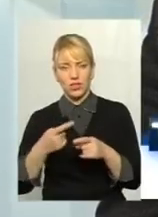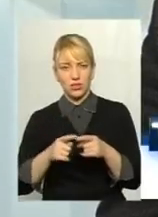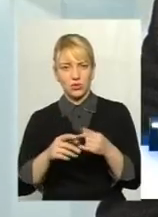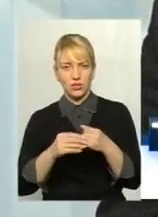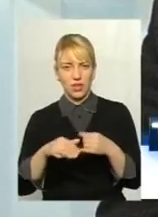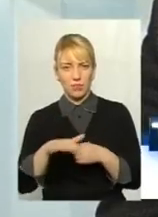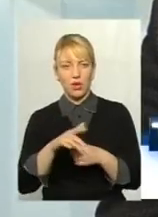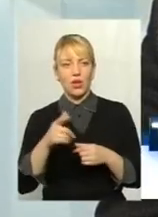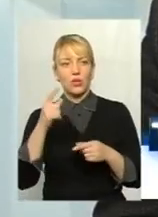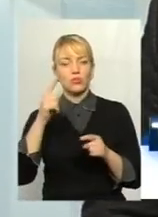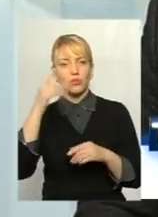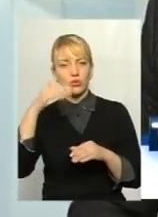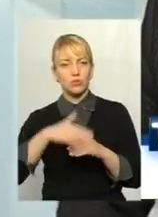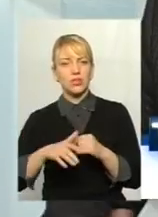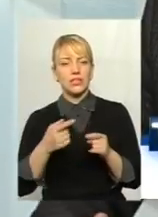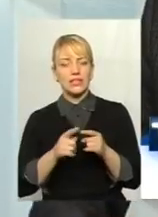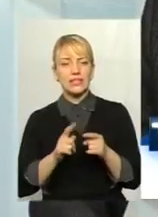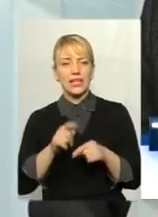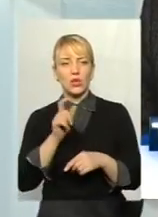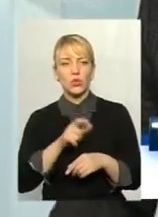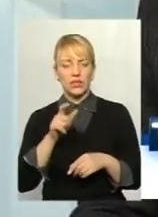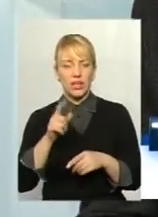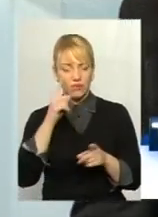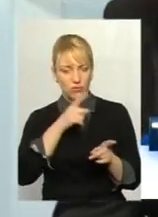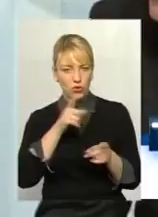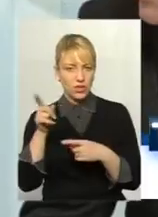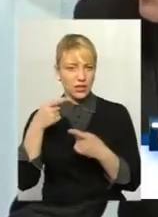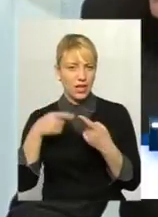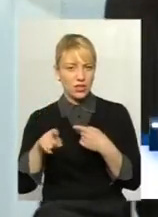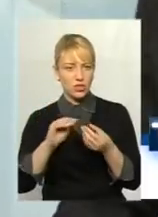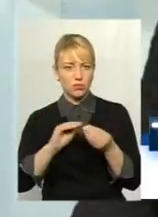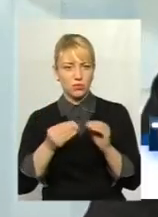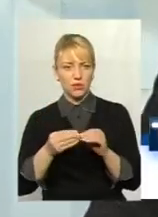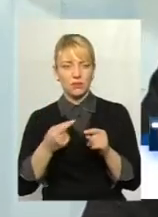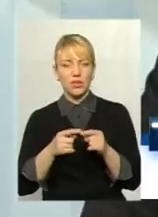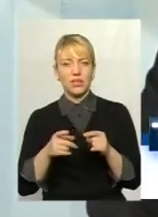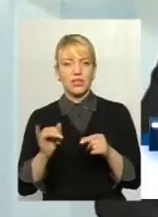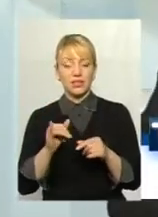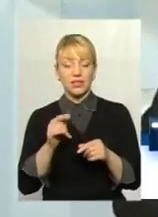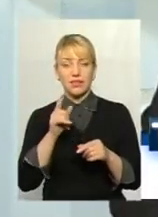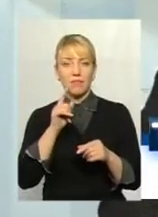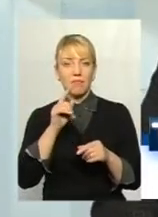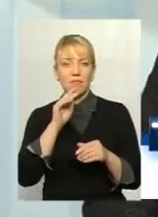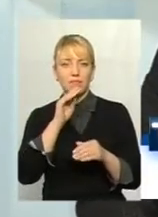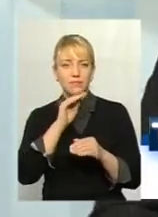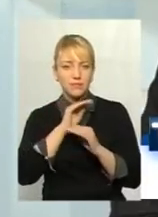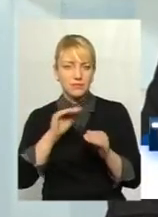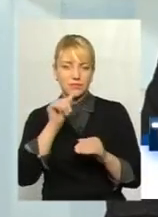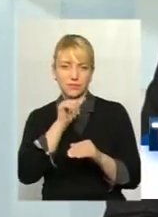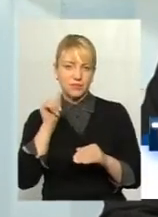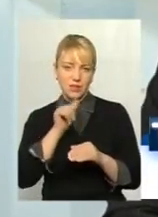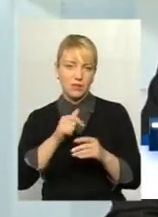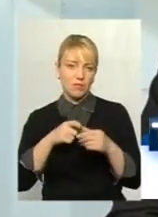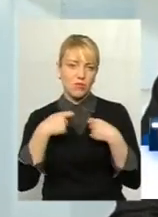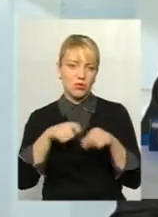розумієте, людей сьогодні відволікли на інші проблеми, і давайте ми під цей шумок продамо землю. А Козьмій Іванович, хочу підтримати і